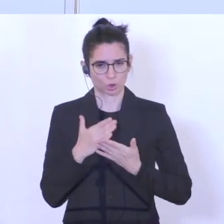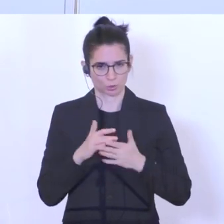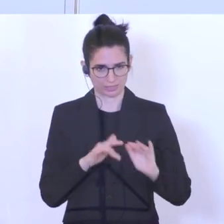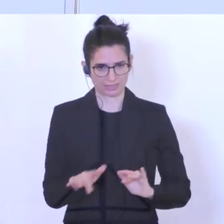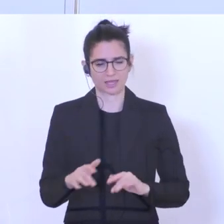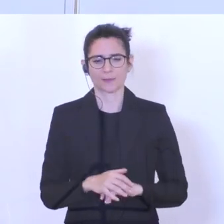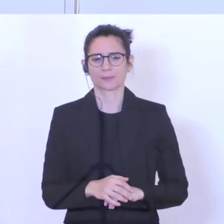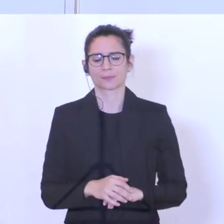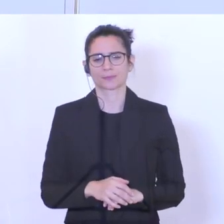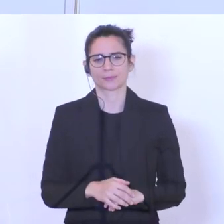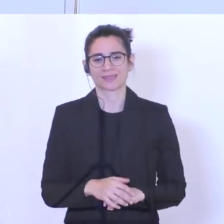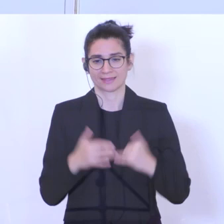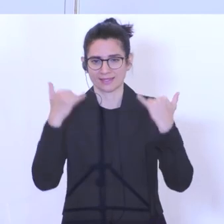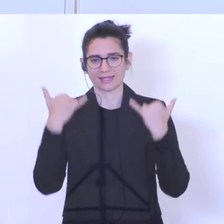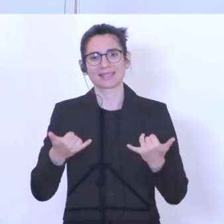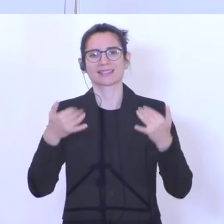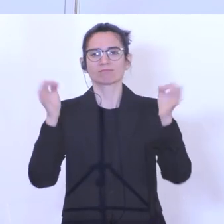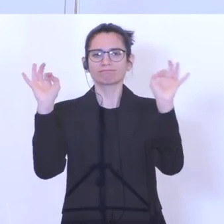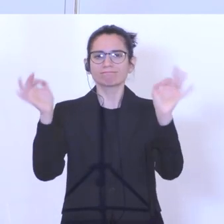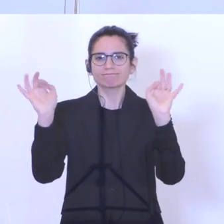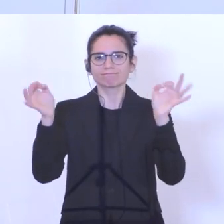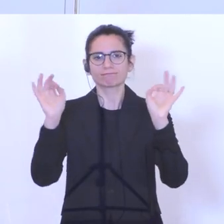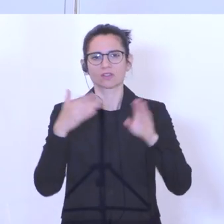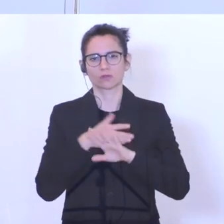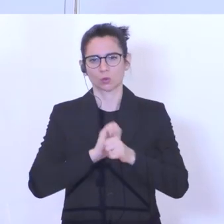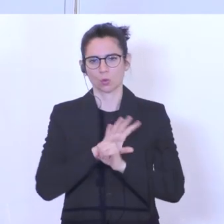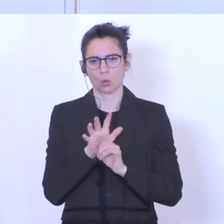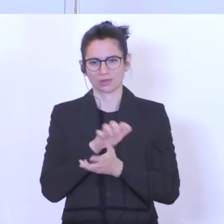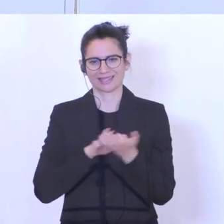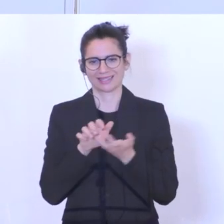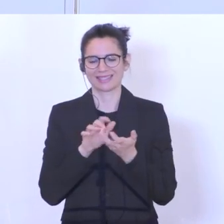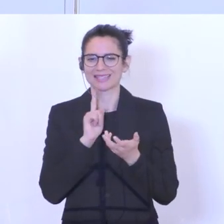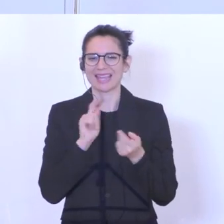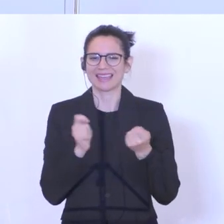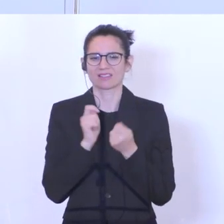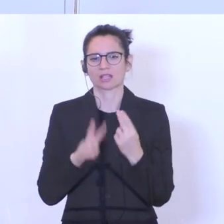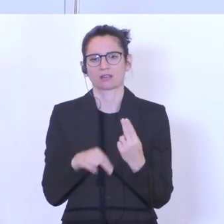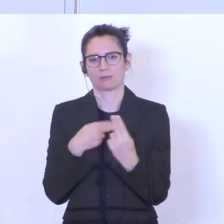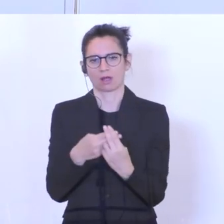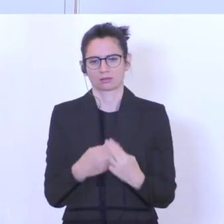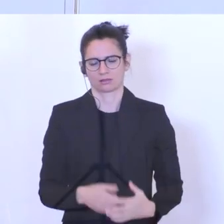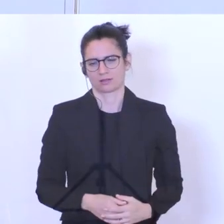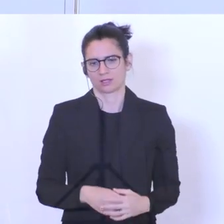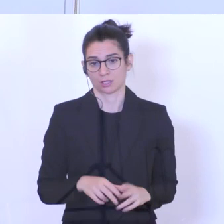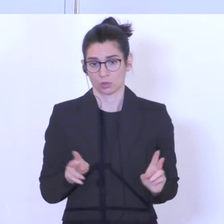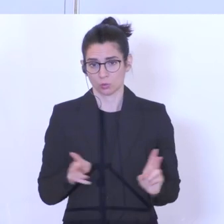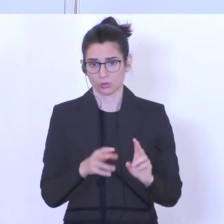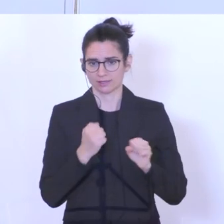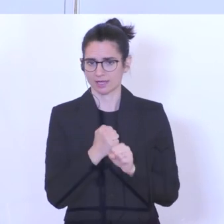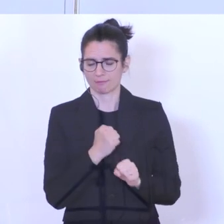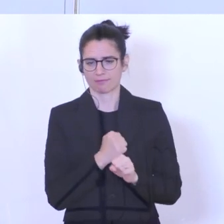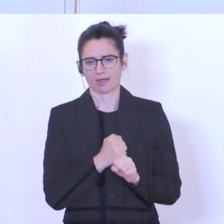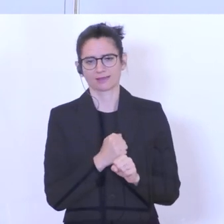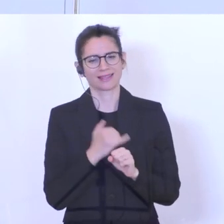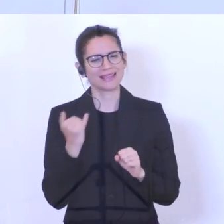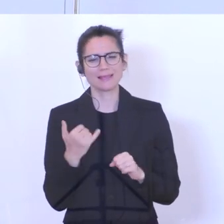Es ist nur jetzt spezifisch auch für die Corona-Krise so abgeändert worden. Also grundsätzlich gibt es Kurzarbeit und ist immer